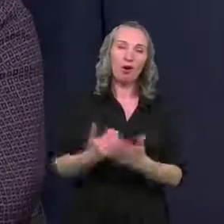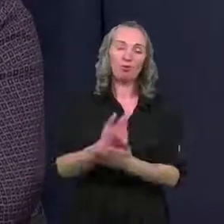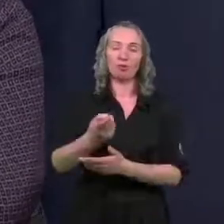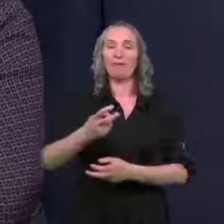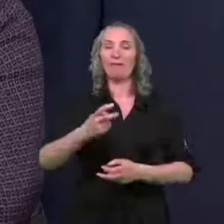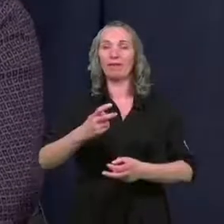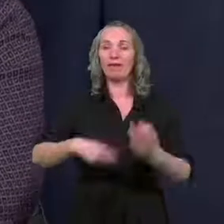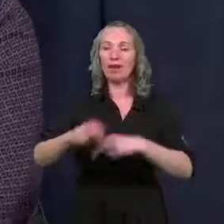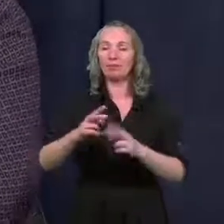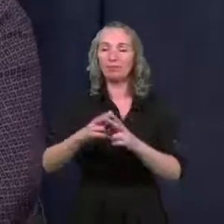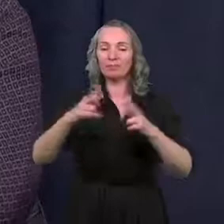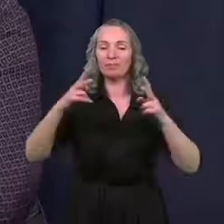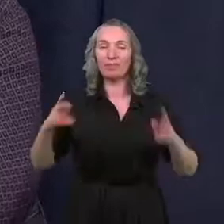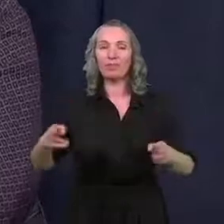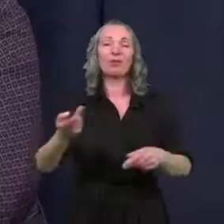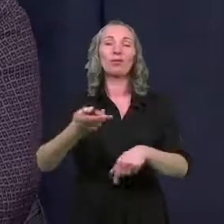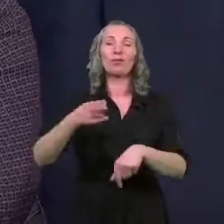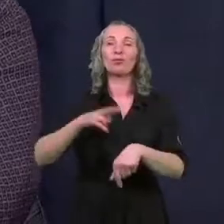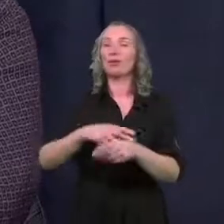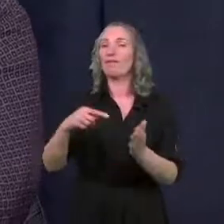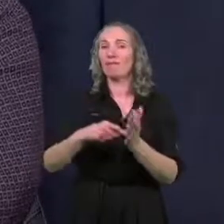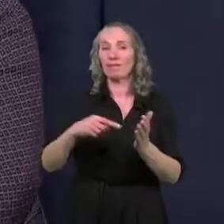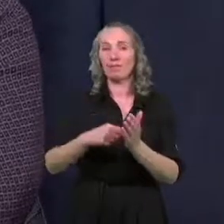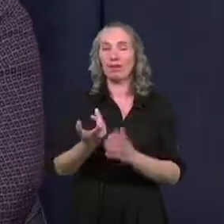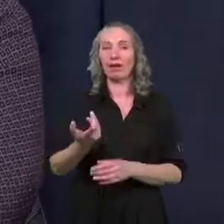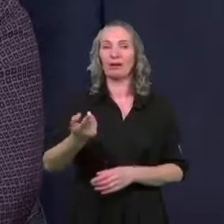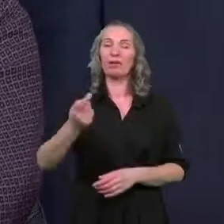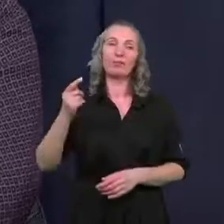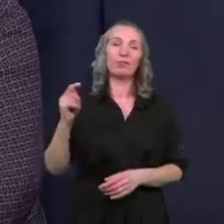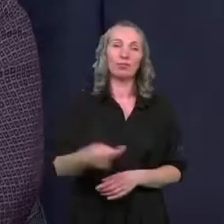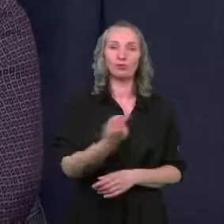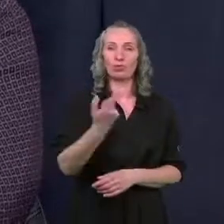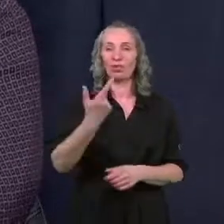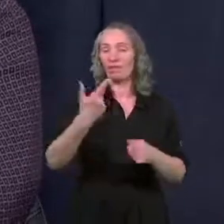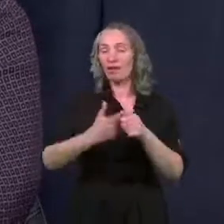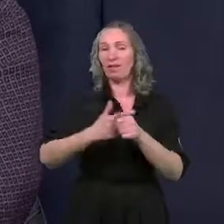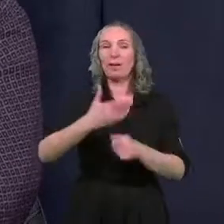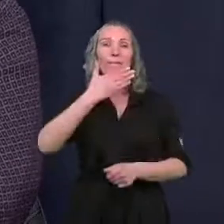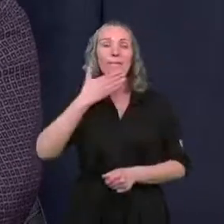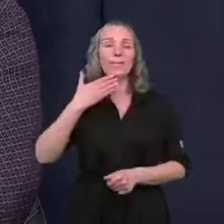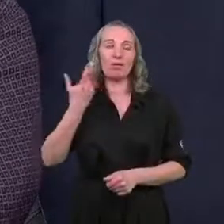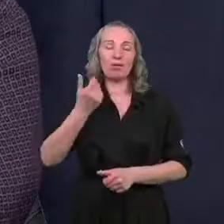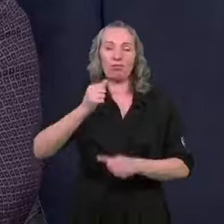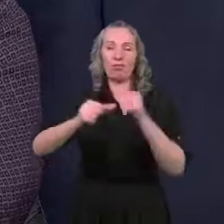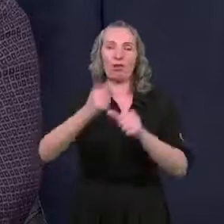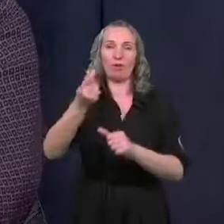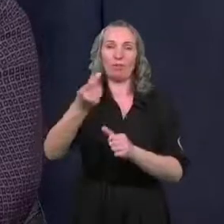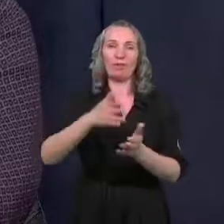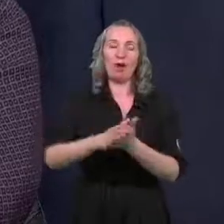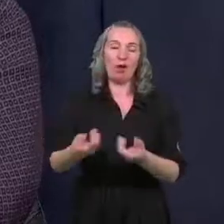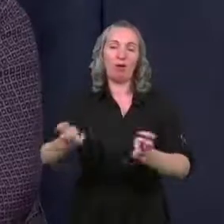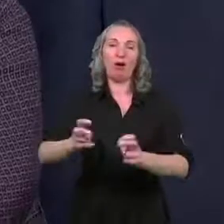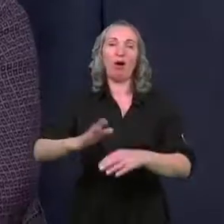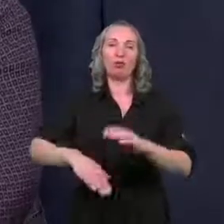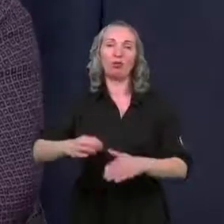w tych terminach, które są wymagane, musielibyśmy przeznaczać co najmniej 20 milionów rocznie na odbudowę